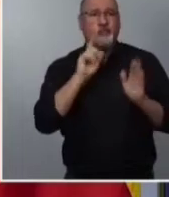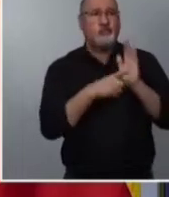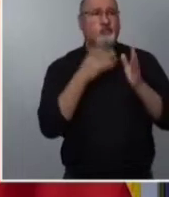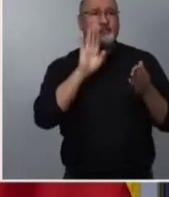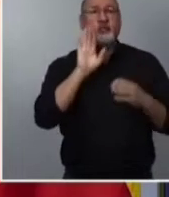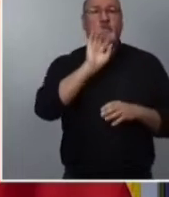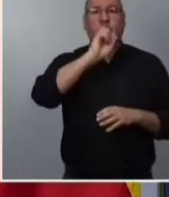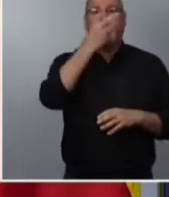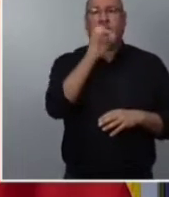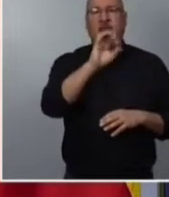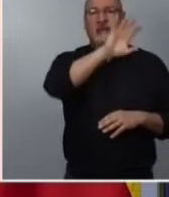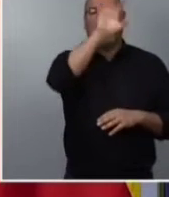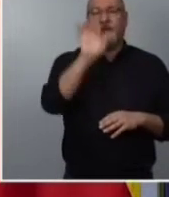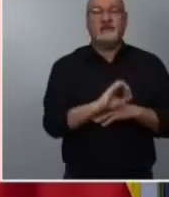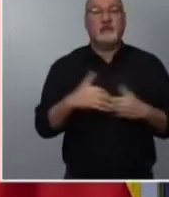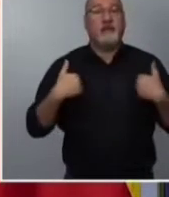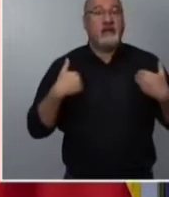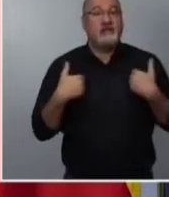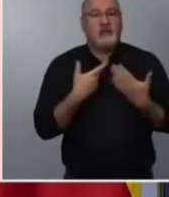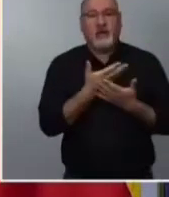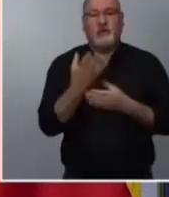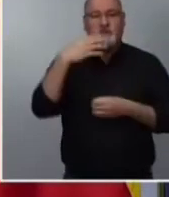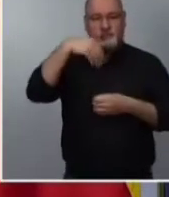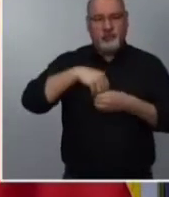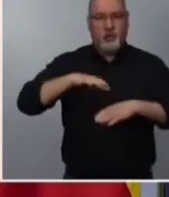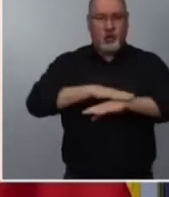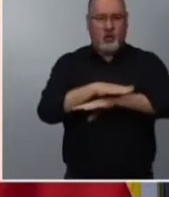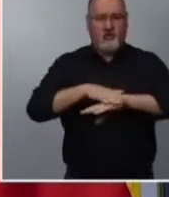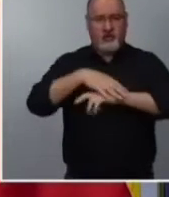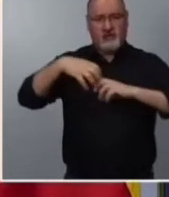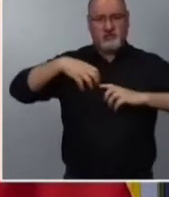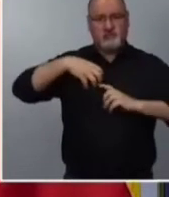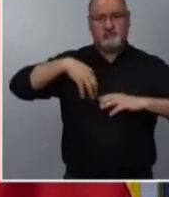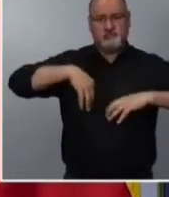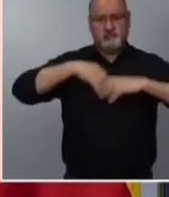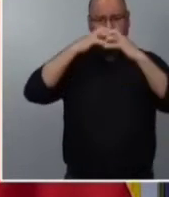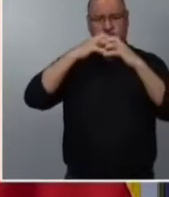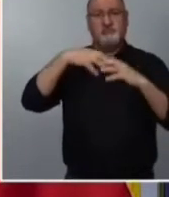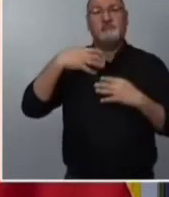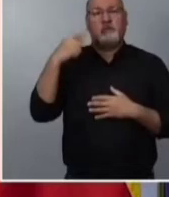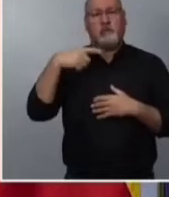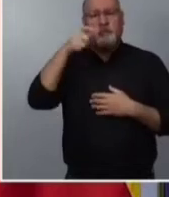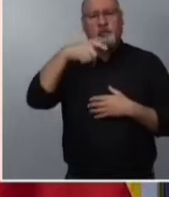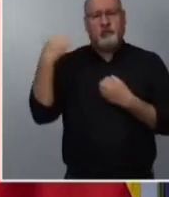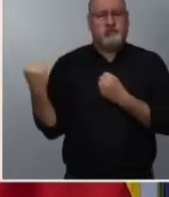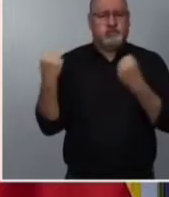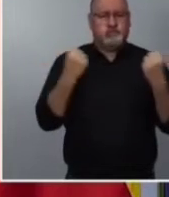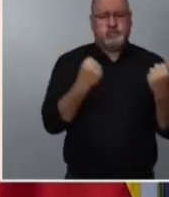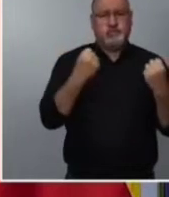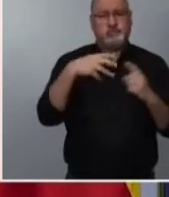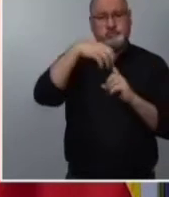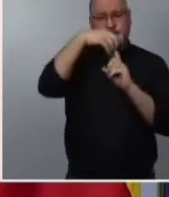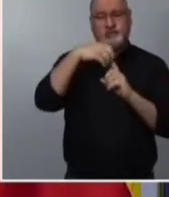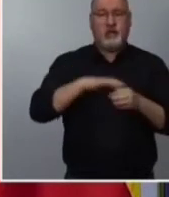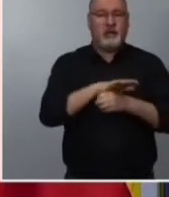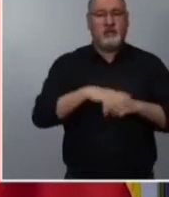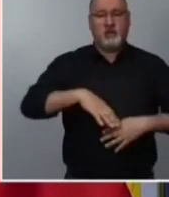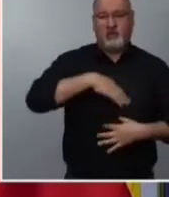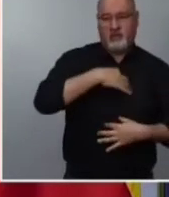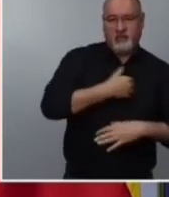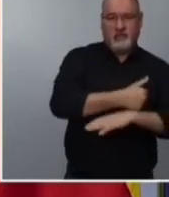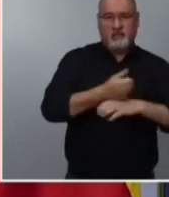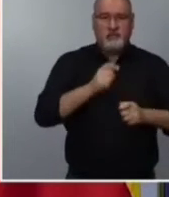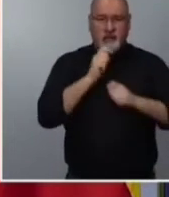gouvernements, des personnalités de la société civile dans différents domaines, des informateurs et des personnes de toutes sortes. des personnes